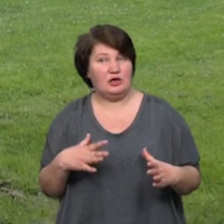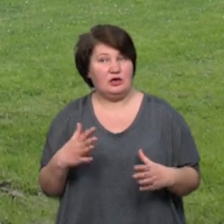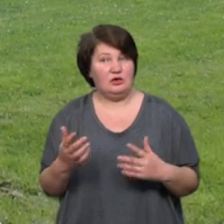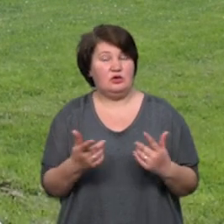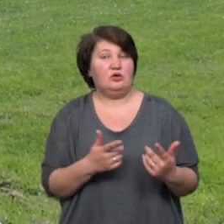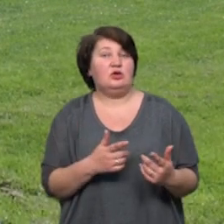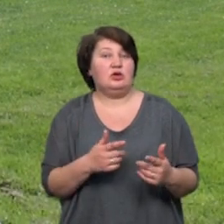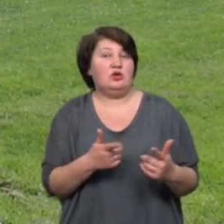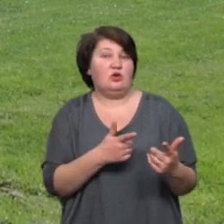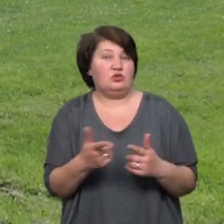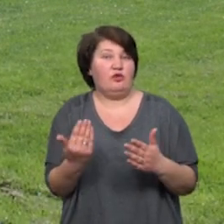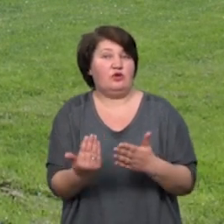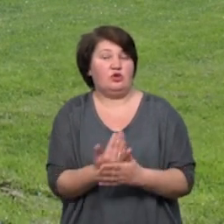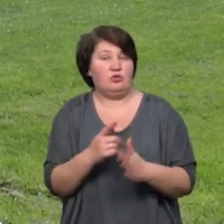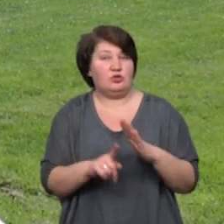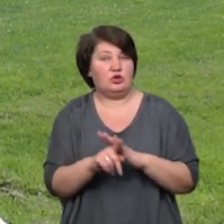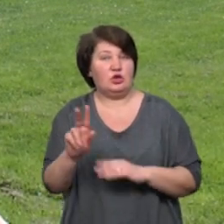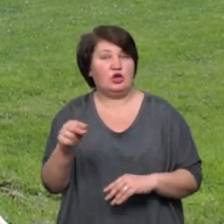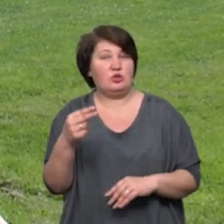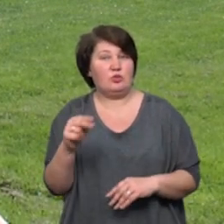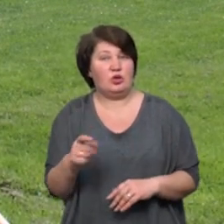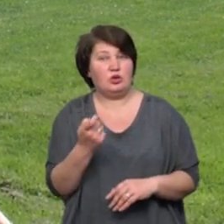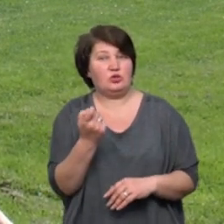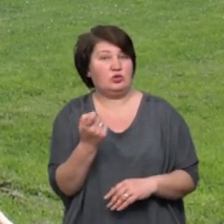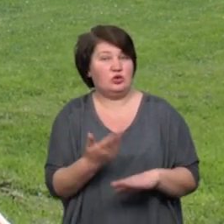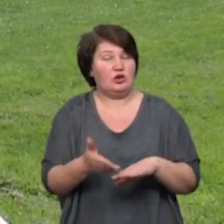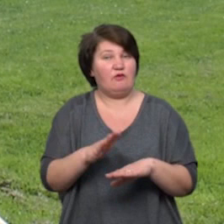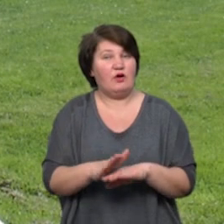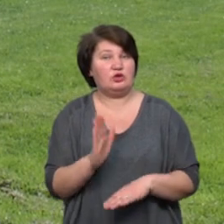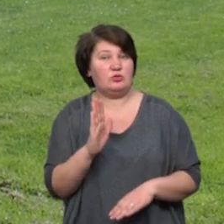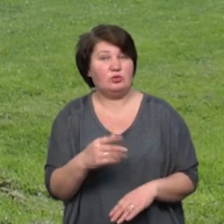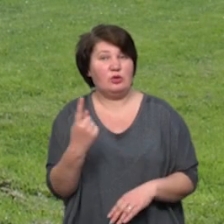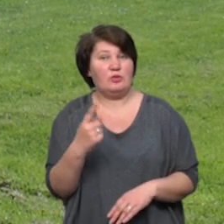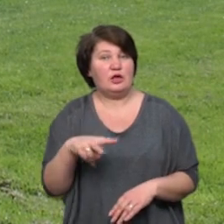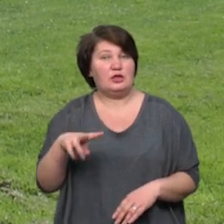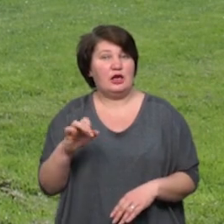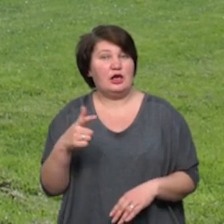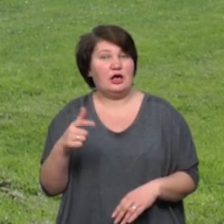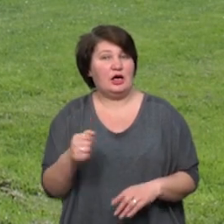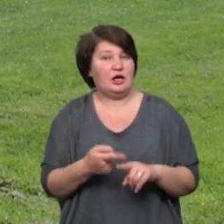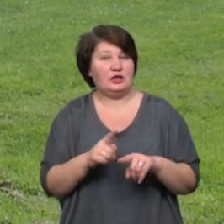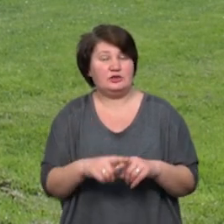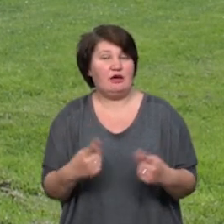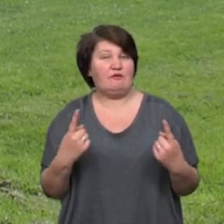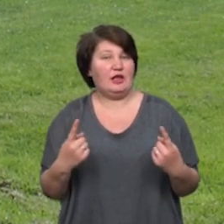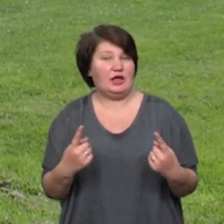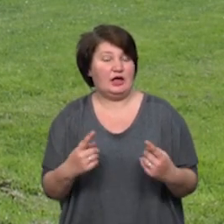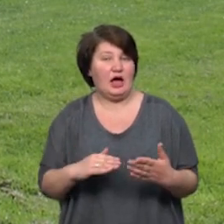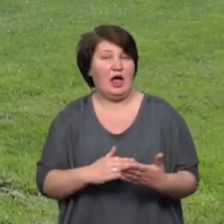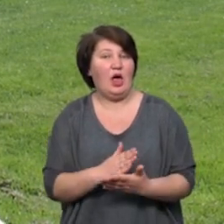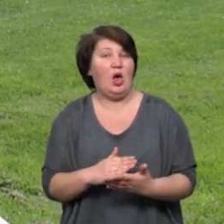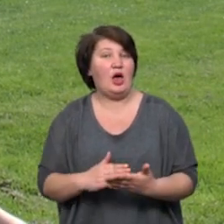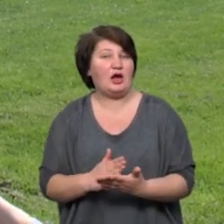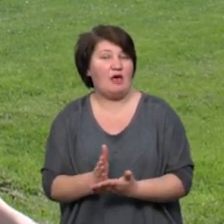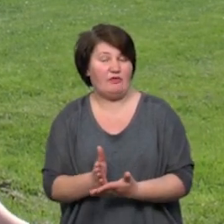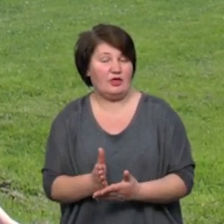починати новий чемпіонат. Воно трошки накладно буде, тому що перша ліга – це є велика географія. І маєте розуміти, що